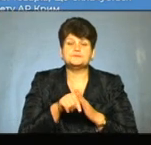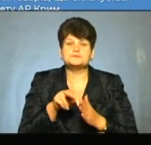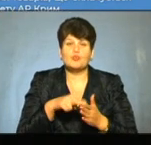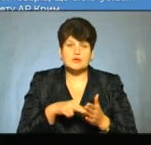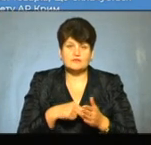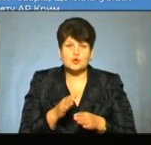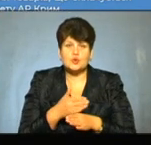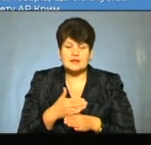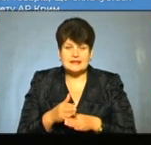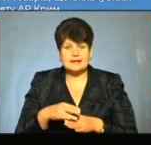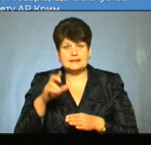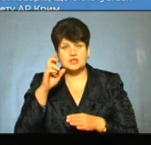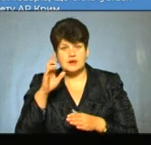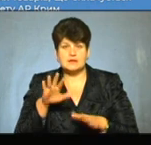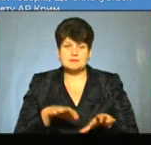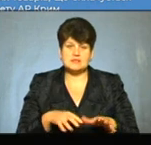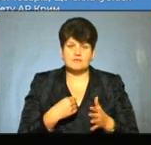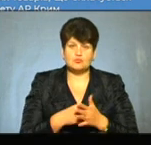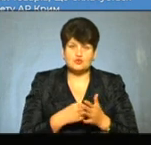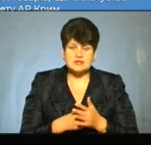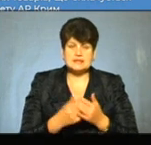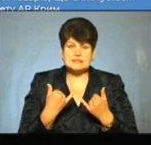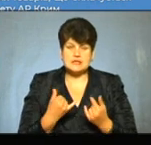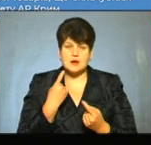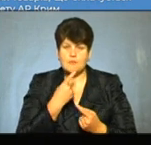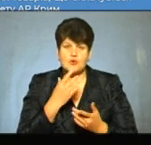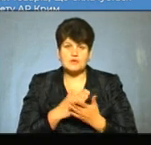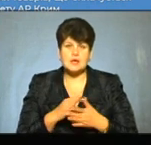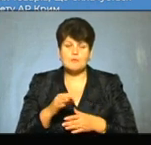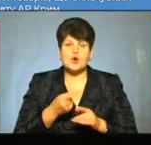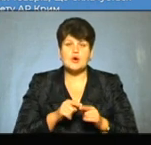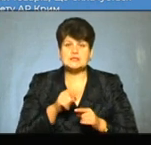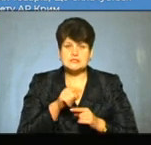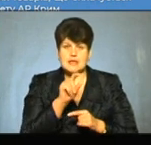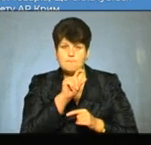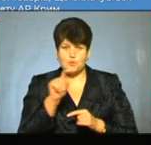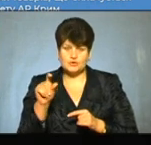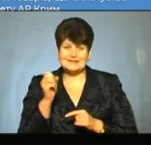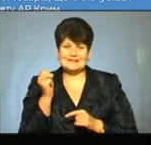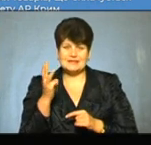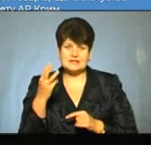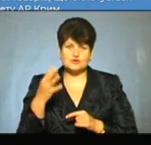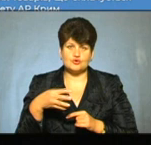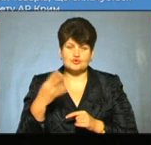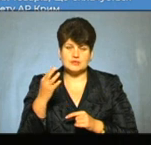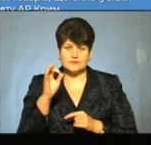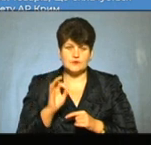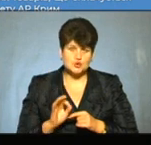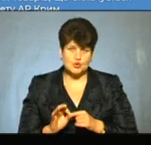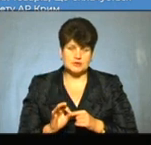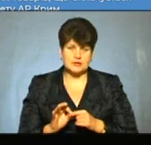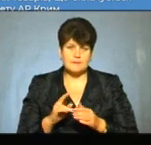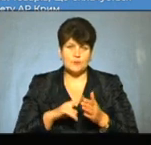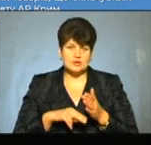він розподіляється, власне, до державного і до місцевих бюджетів, і наразі мова йде ось про цей пункт, 13,44% акцизного